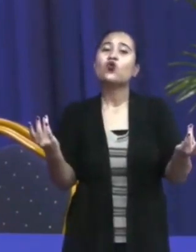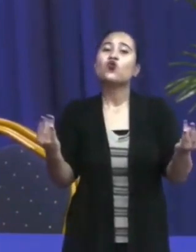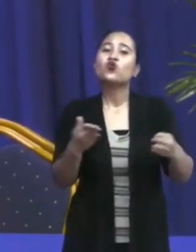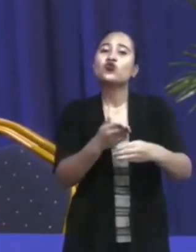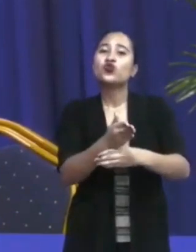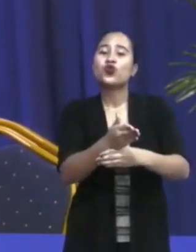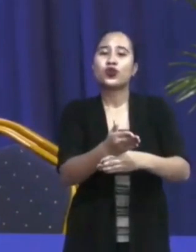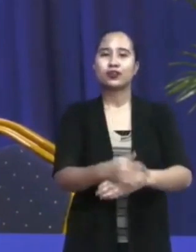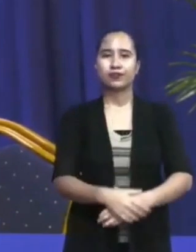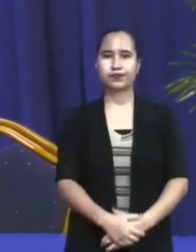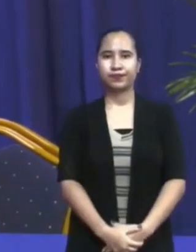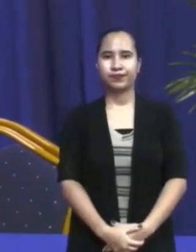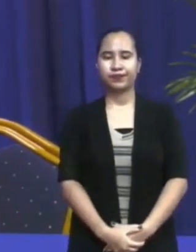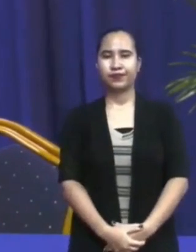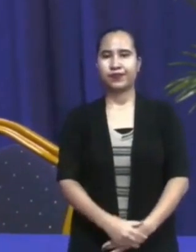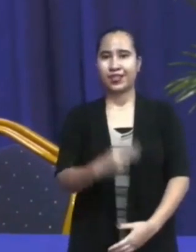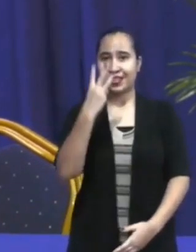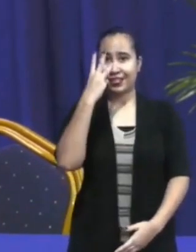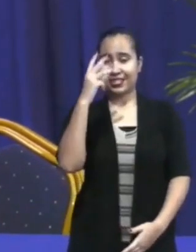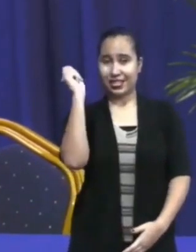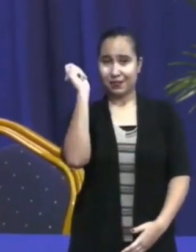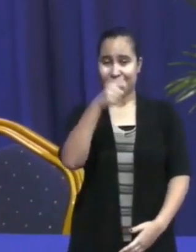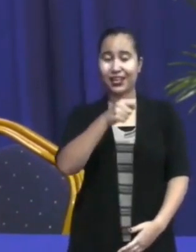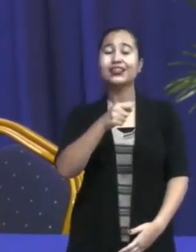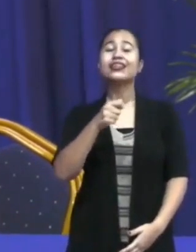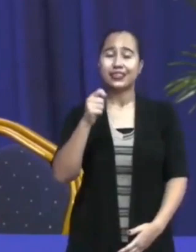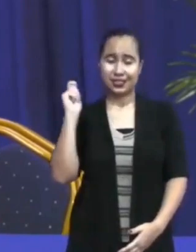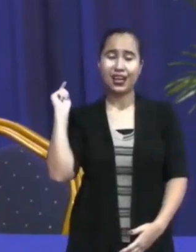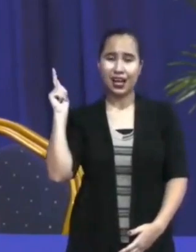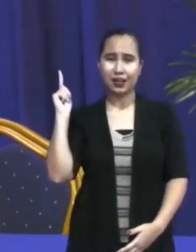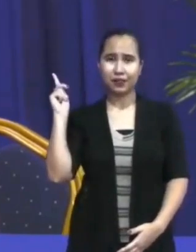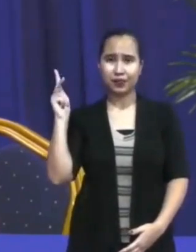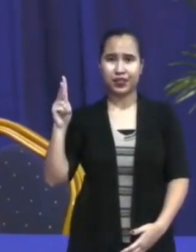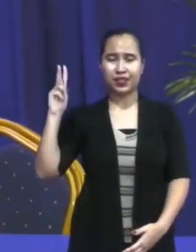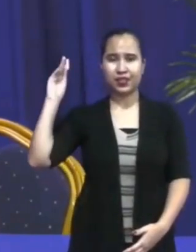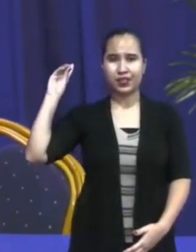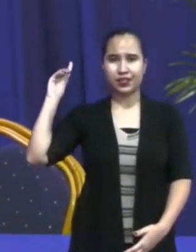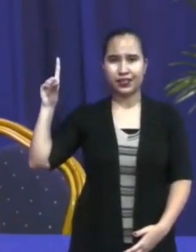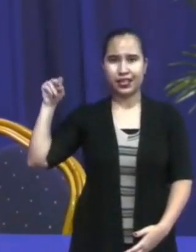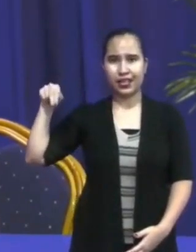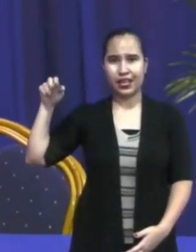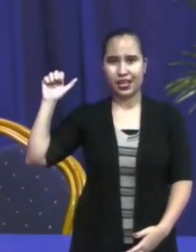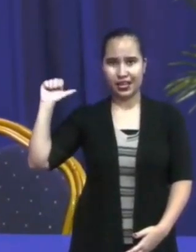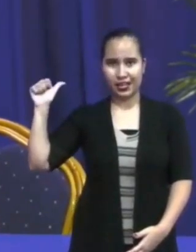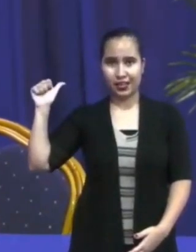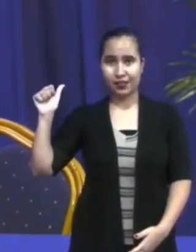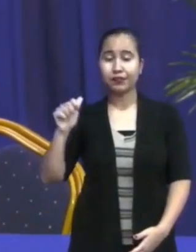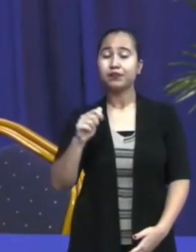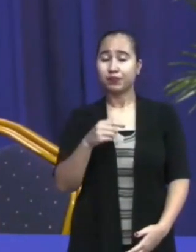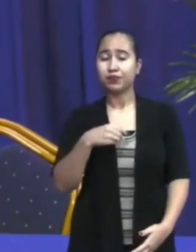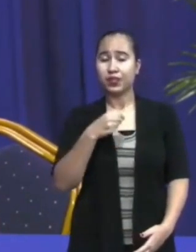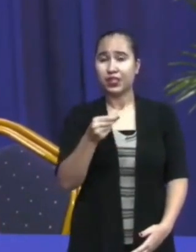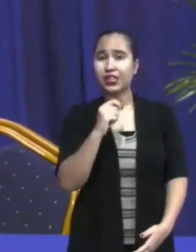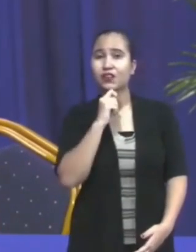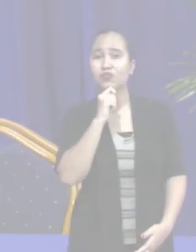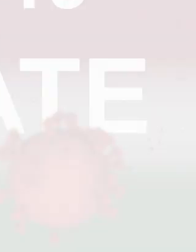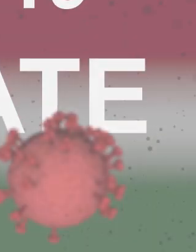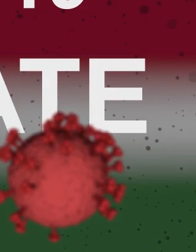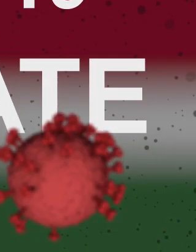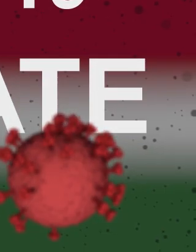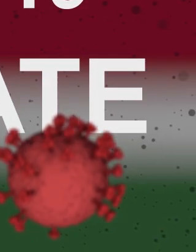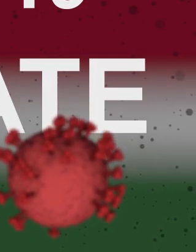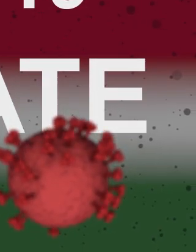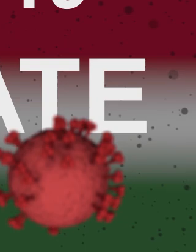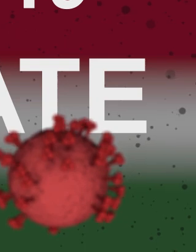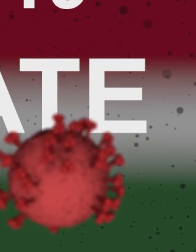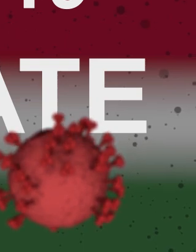Drie maanden, inderdaad. En DNA, het parlement, geeft toestemming voor een nog drie maanden verlenging.